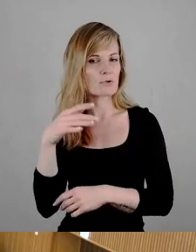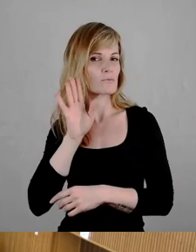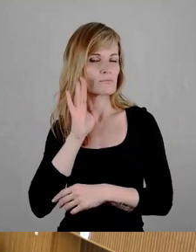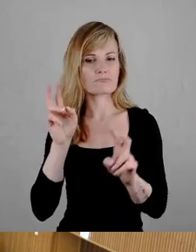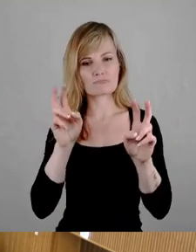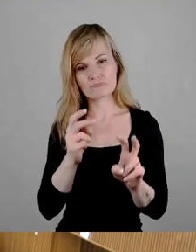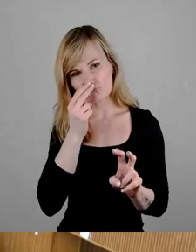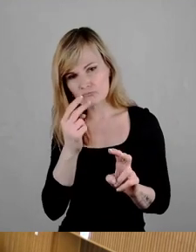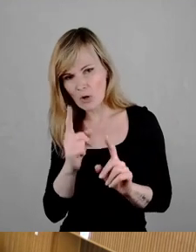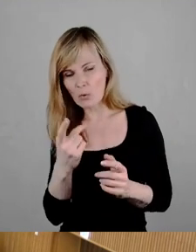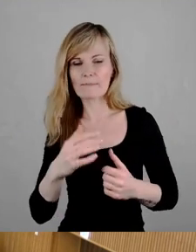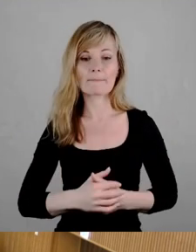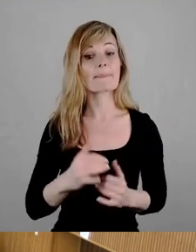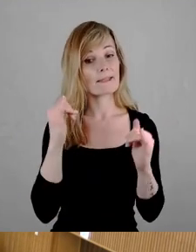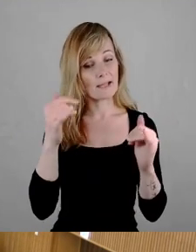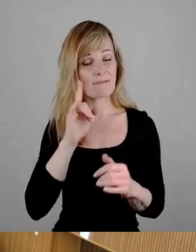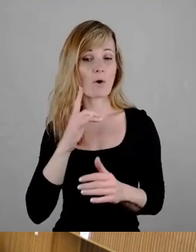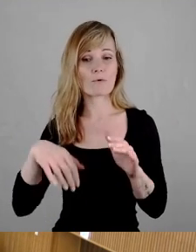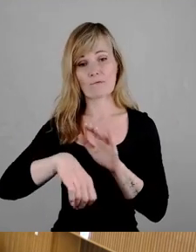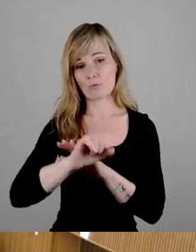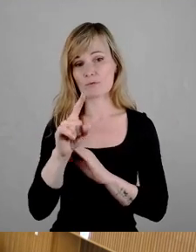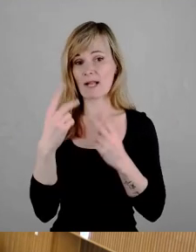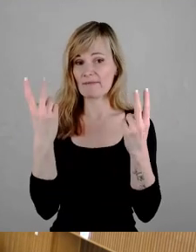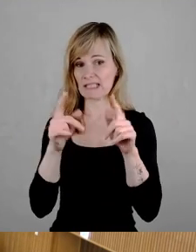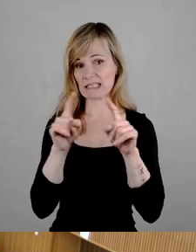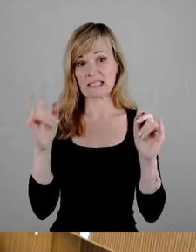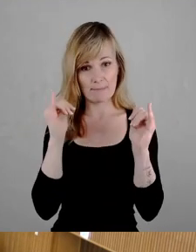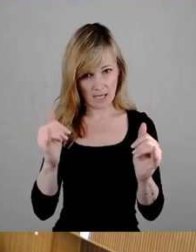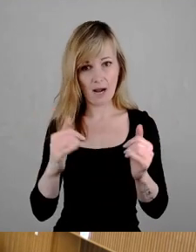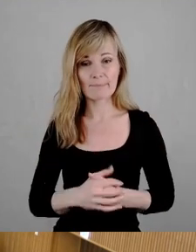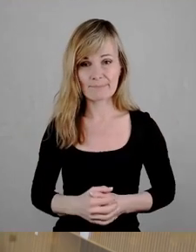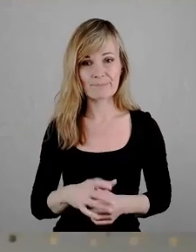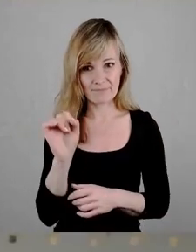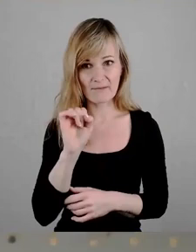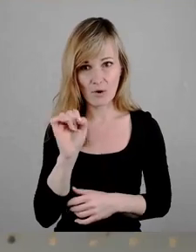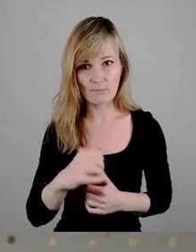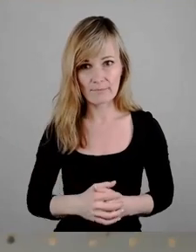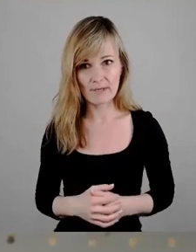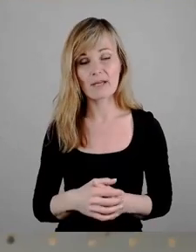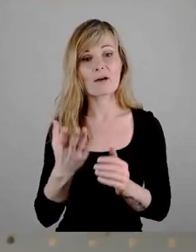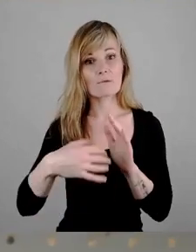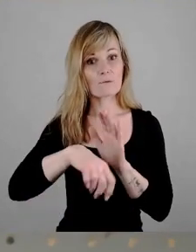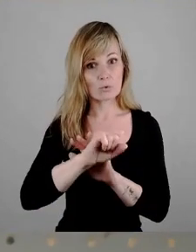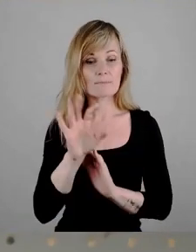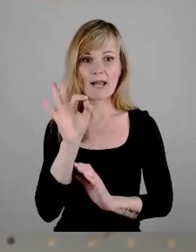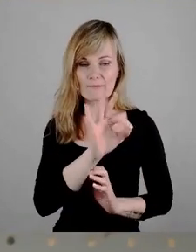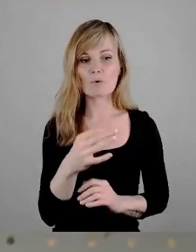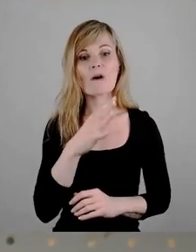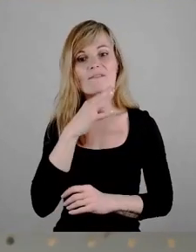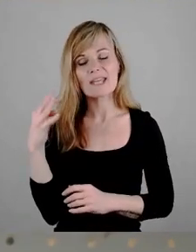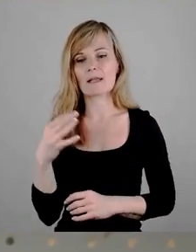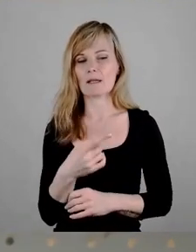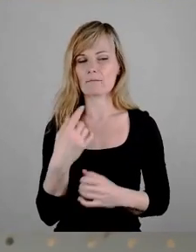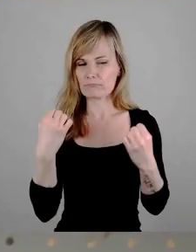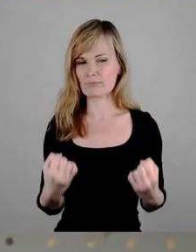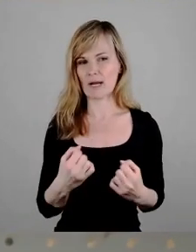Ja, Frauenfußball ist ein wichtiges Thema, weil Fußball ist für viele, vor allen Dingen für Männer, immer noch ein